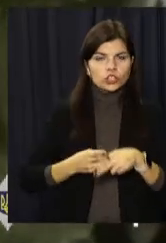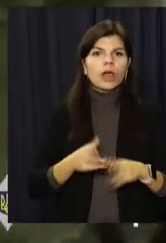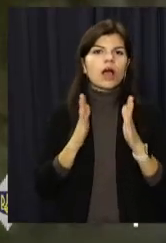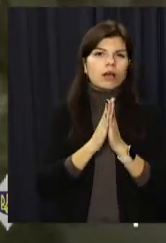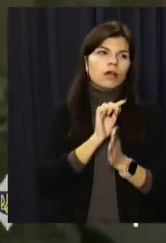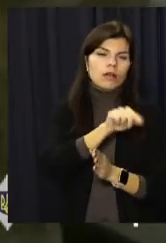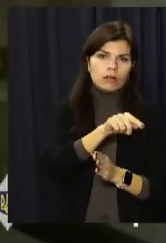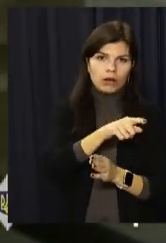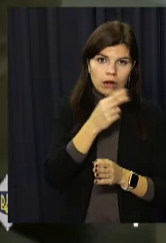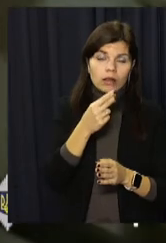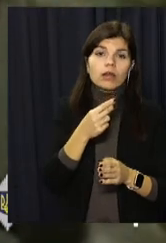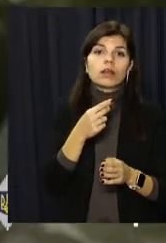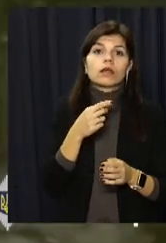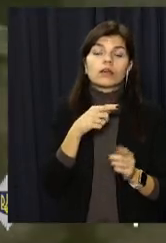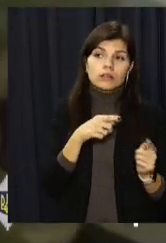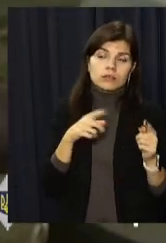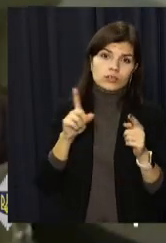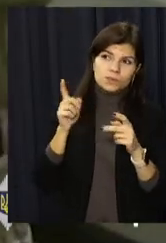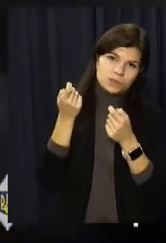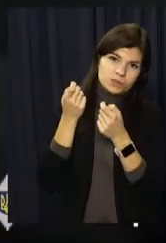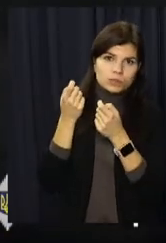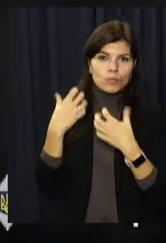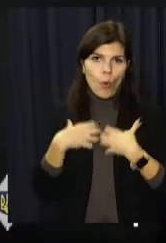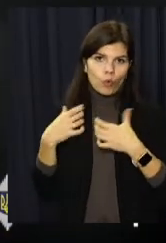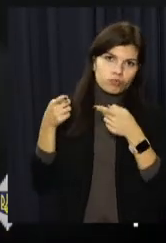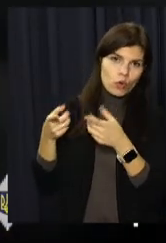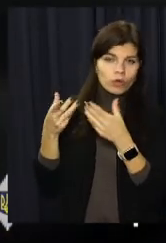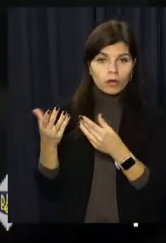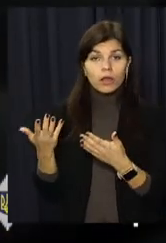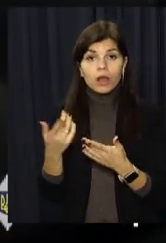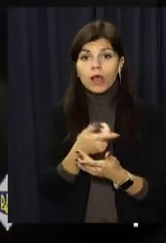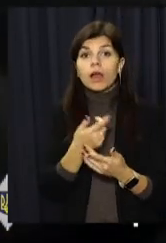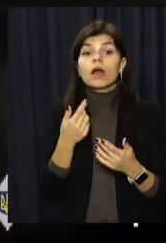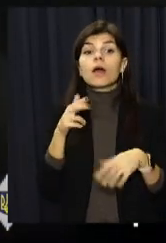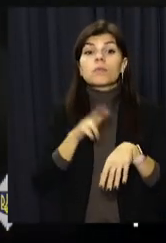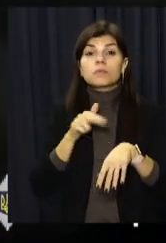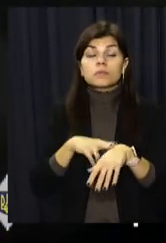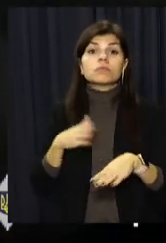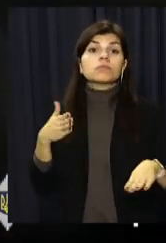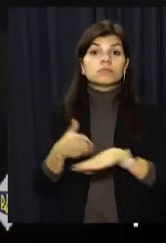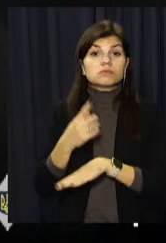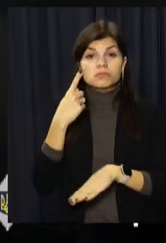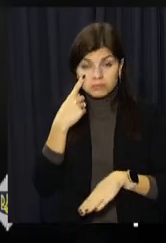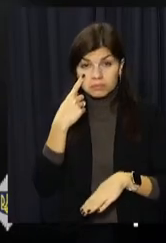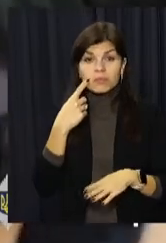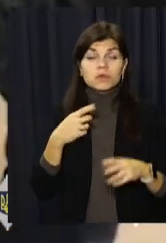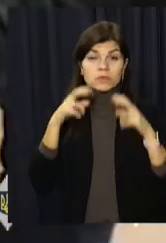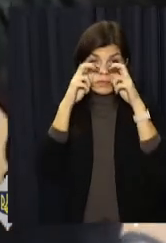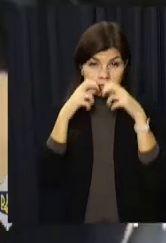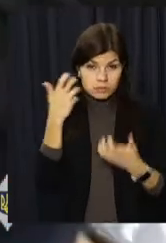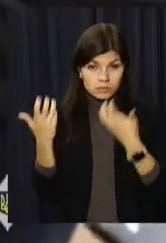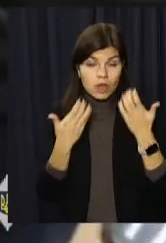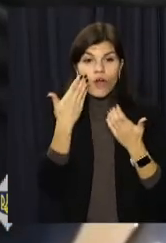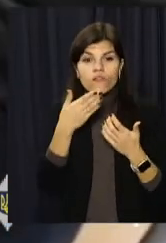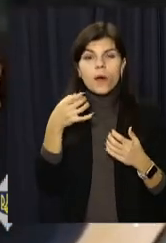умовах жінки і платити їй відступні. Правоохоронці провели зо три десятки обшуків за місцями мешкання фігурантів. У